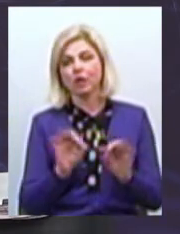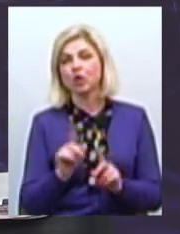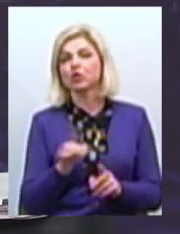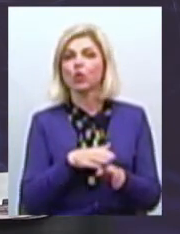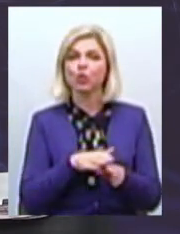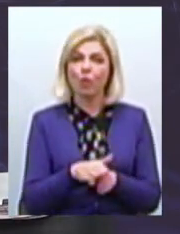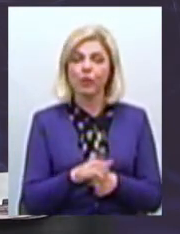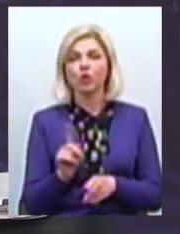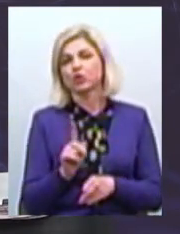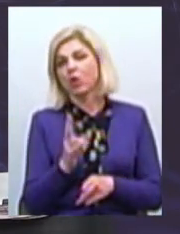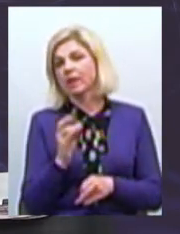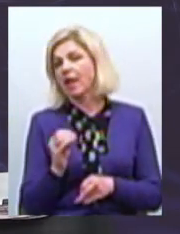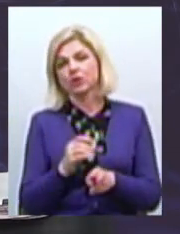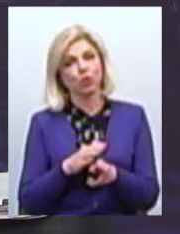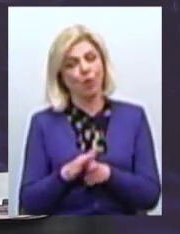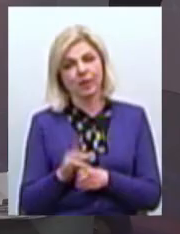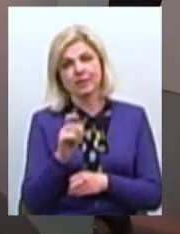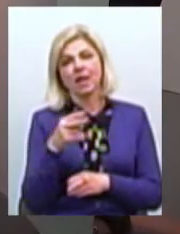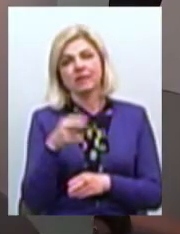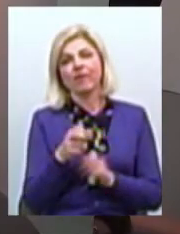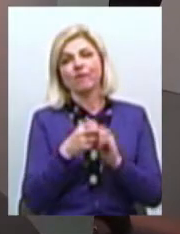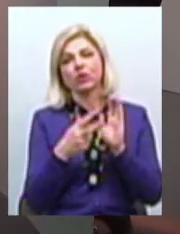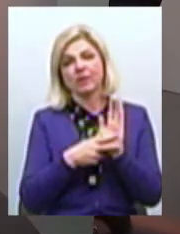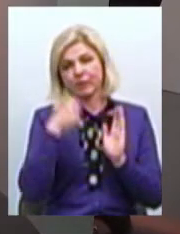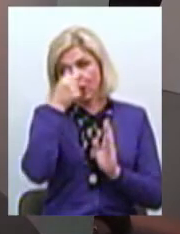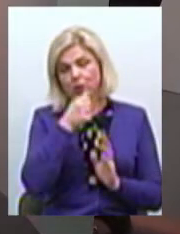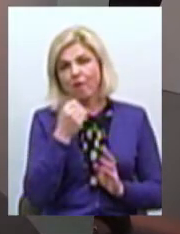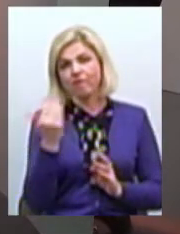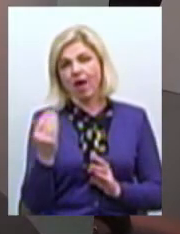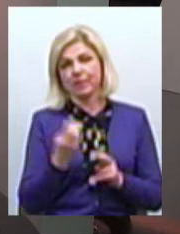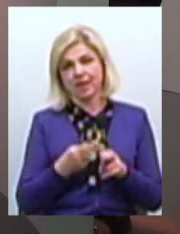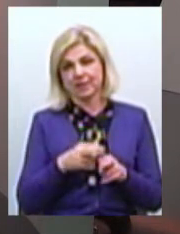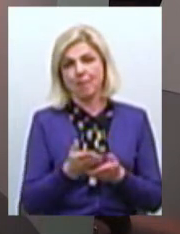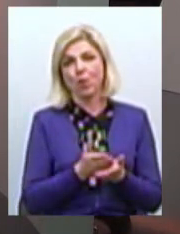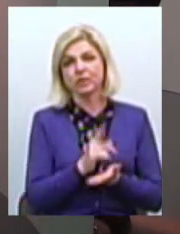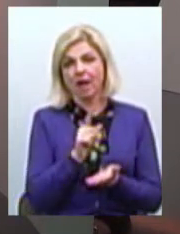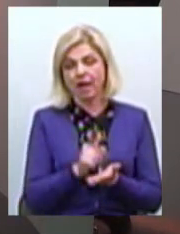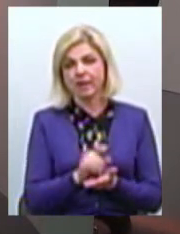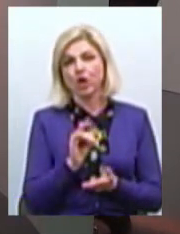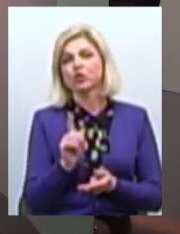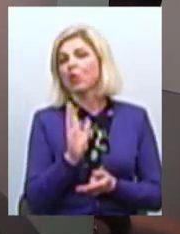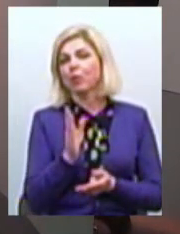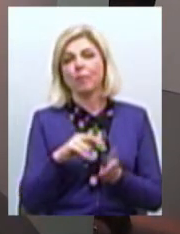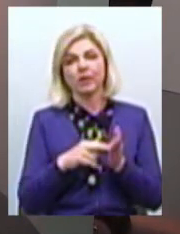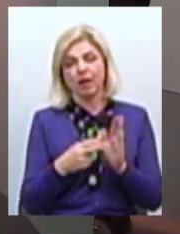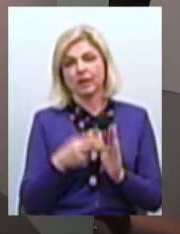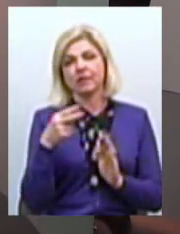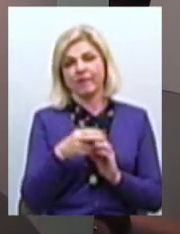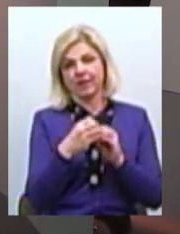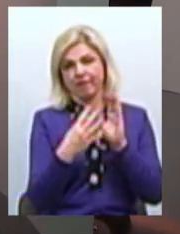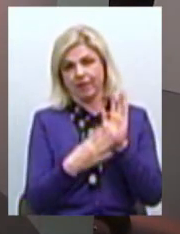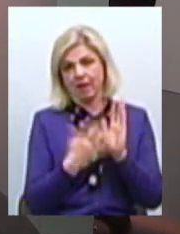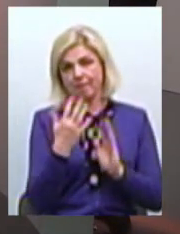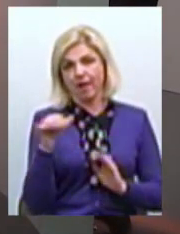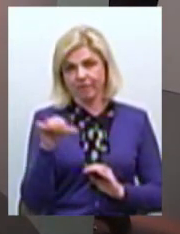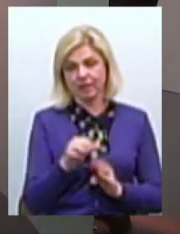зроблено за 2018 рік вами на цій посаді Що зроблено і що ще планується у 2019-му 5 хвилин, будь ласка, таймер на екран